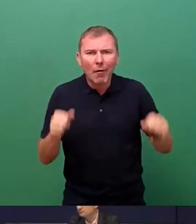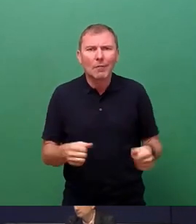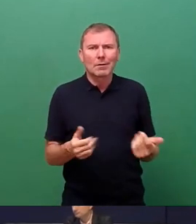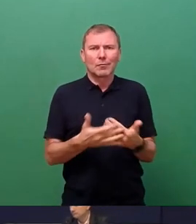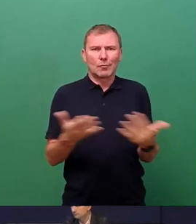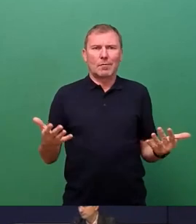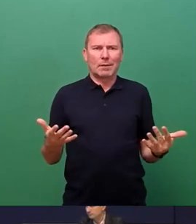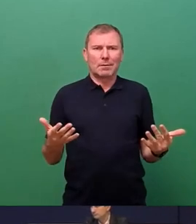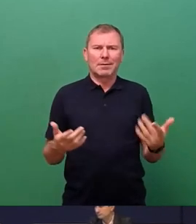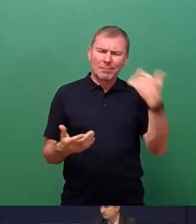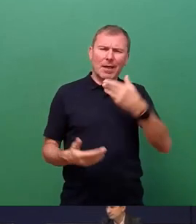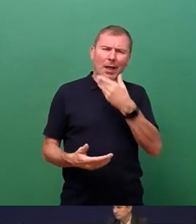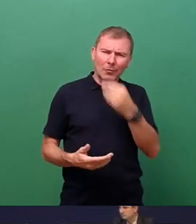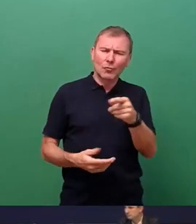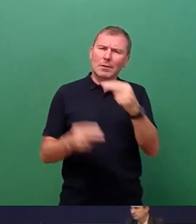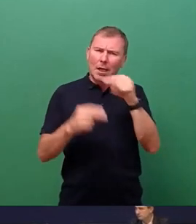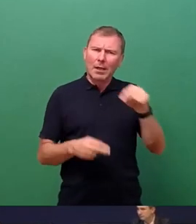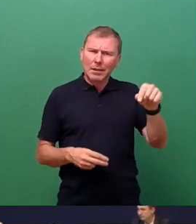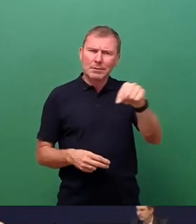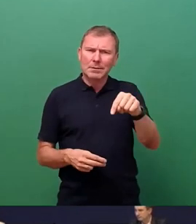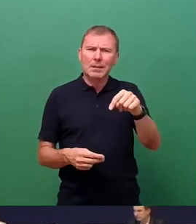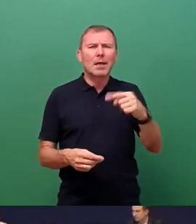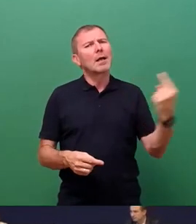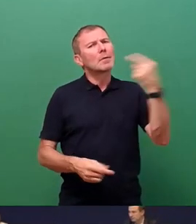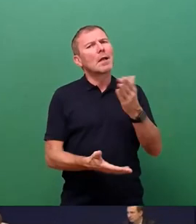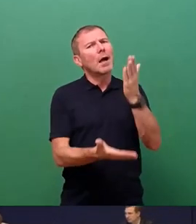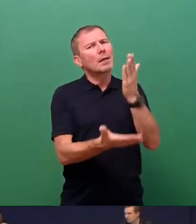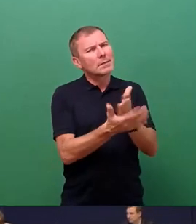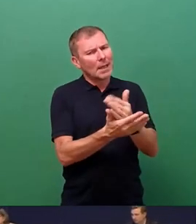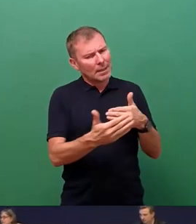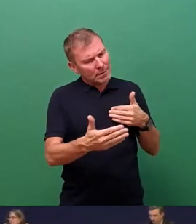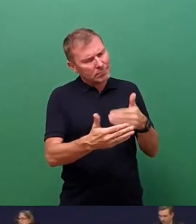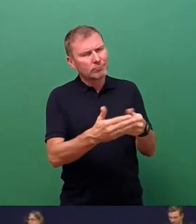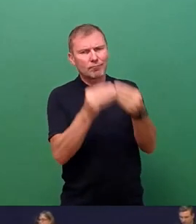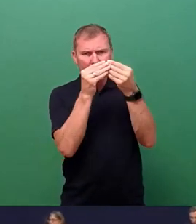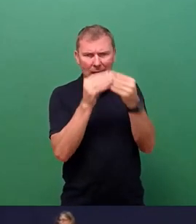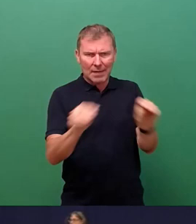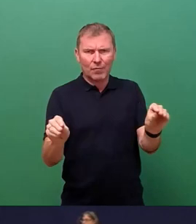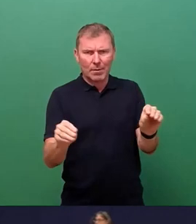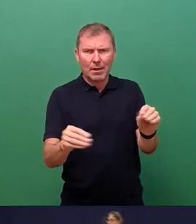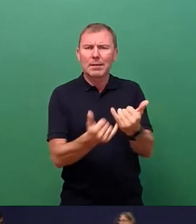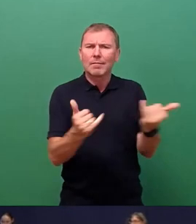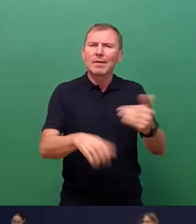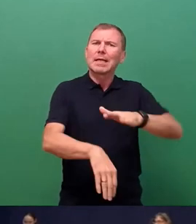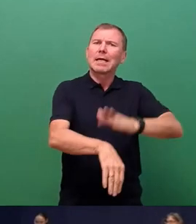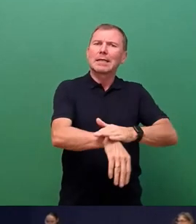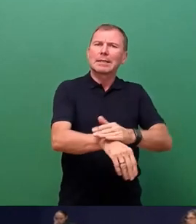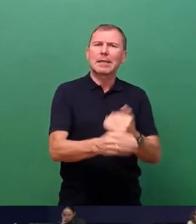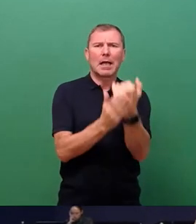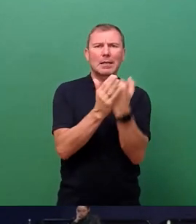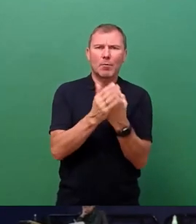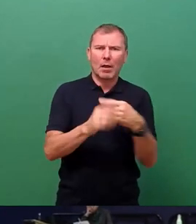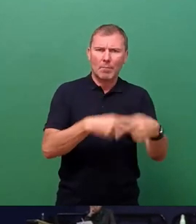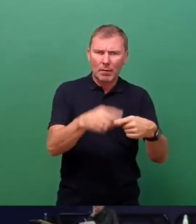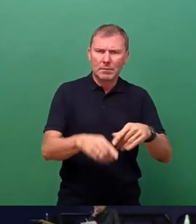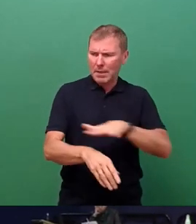daran gelegen, wenn Sie die Gastronomen vielleicht bis Jahresende darüber informieren können, wie das Zeitfenster aussieht, wie die jeweiligen Flächennutzungen